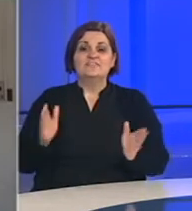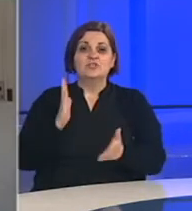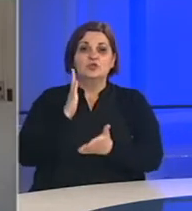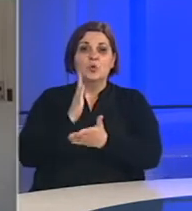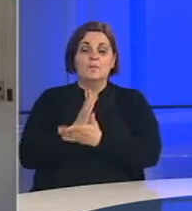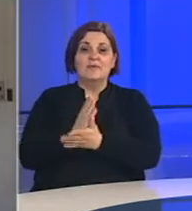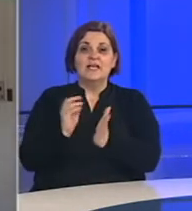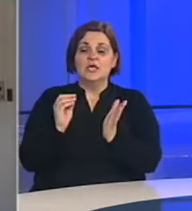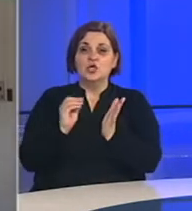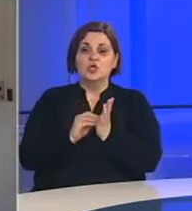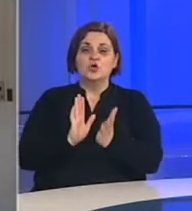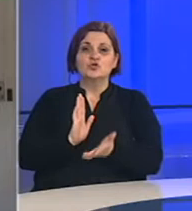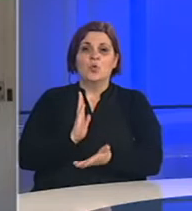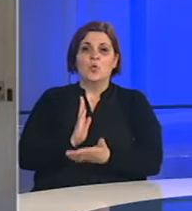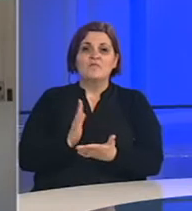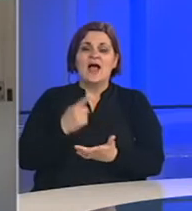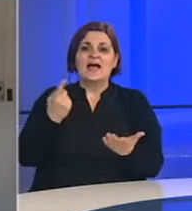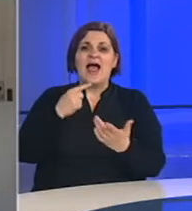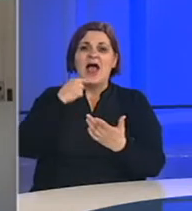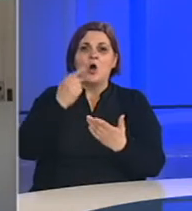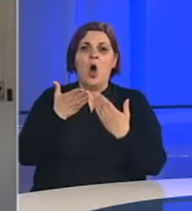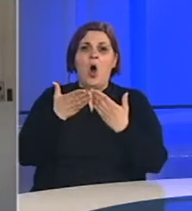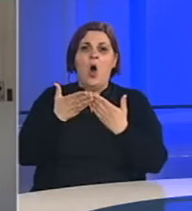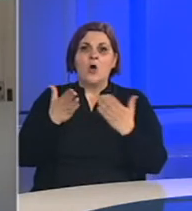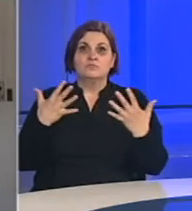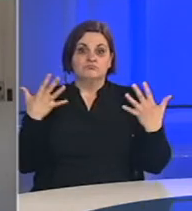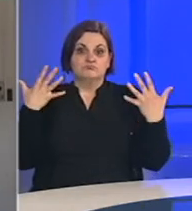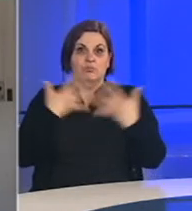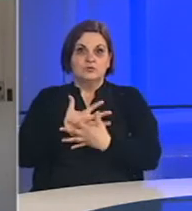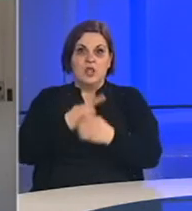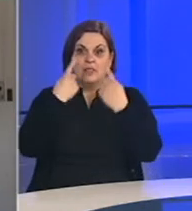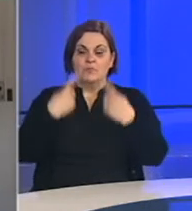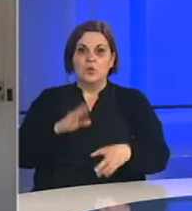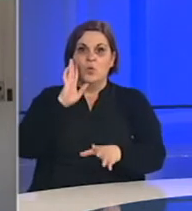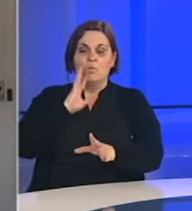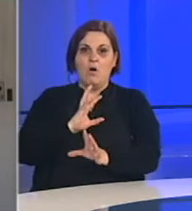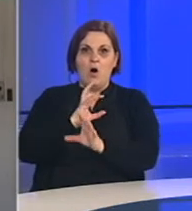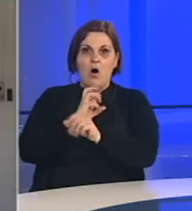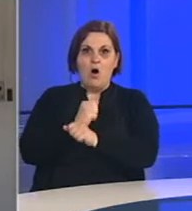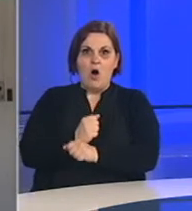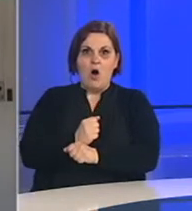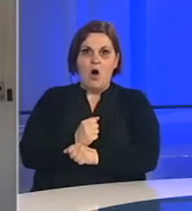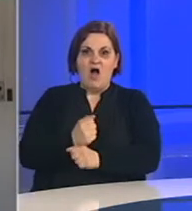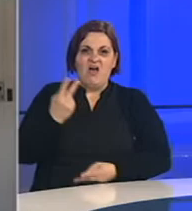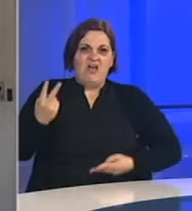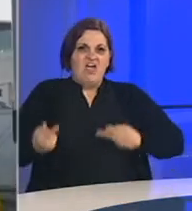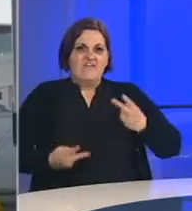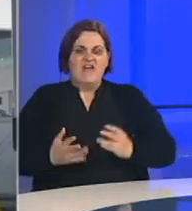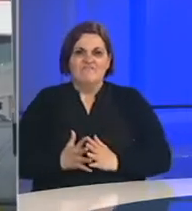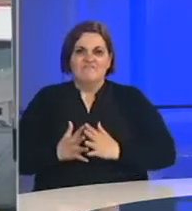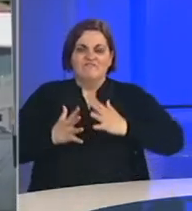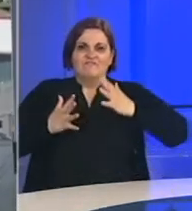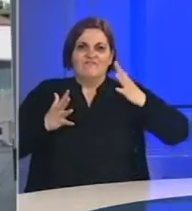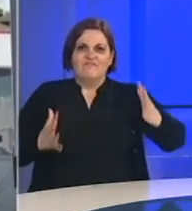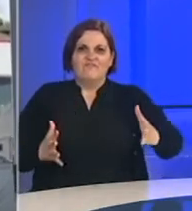smislu još uvijek, kako da kažem da otvoreno šokirani, da postoji u Bosni i Acagujeni hvalisanje, glorifikacija